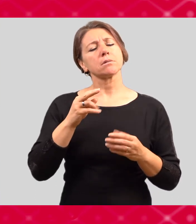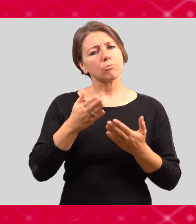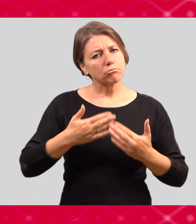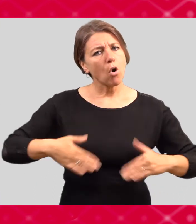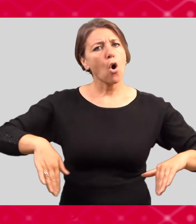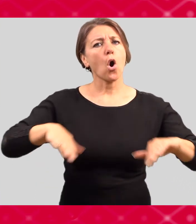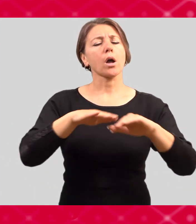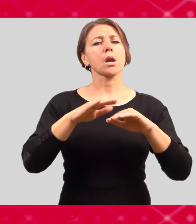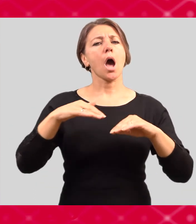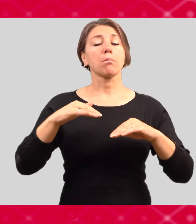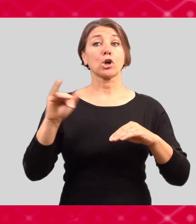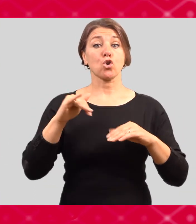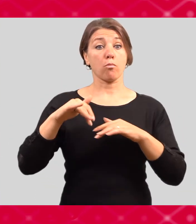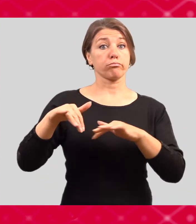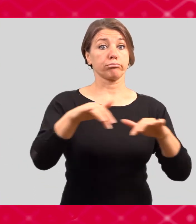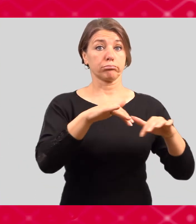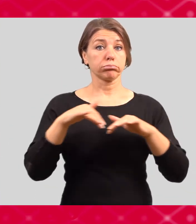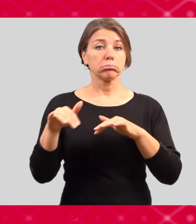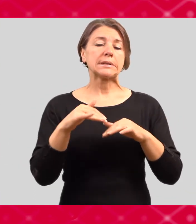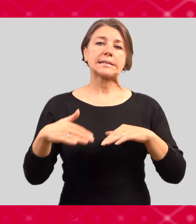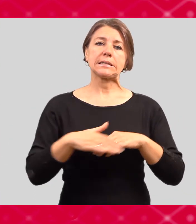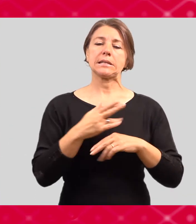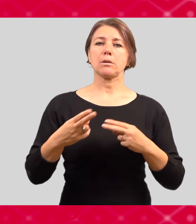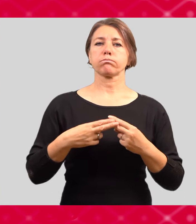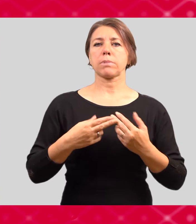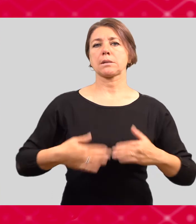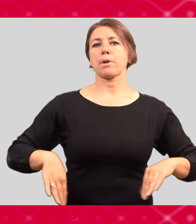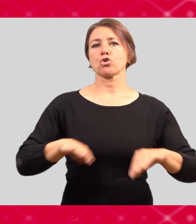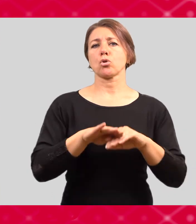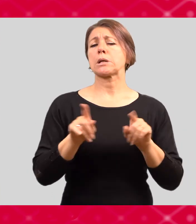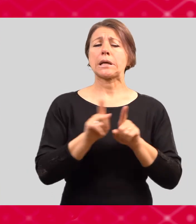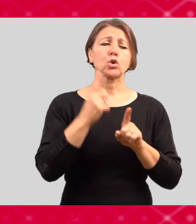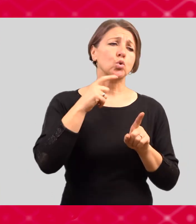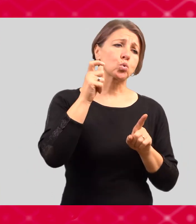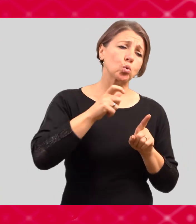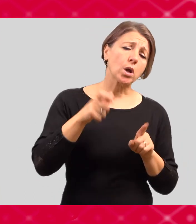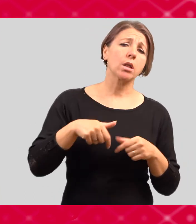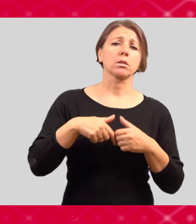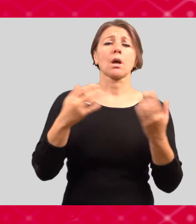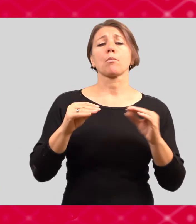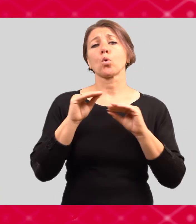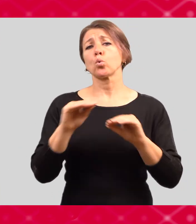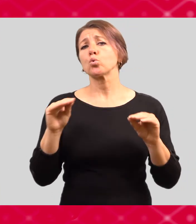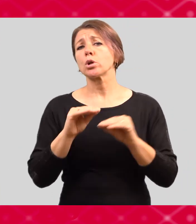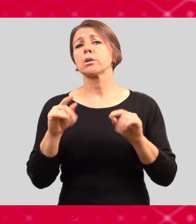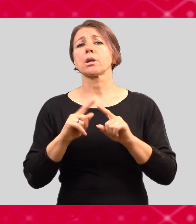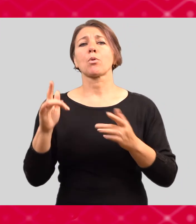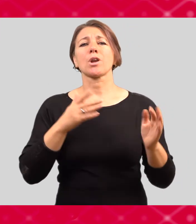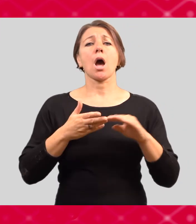je potřeba stanovit, jaké chování je vhodné a jaké už tak vhodné není nebo je dokonce nepřijatelné.